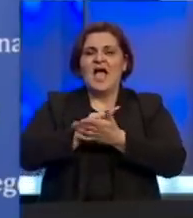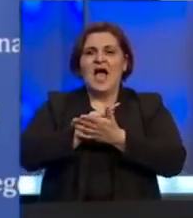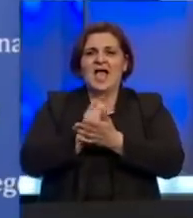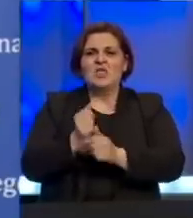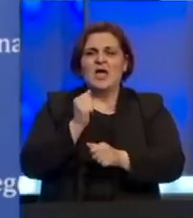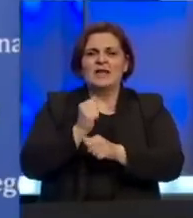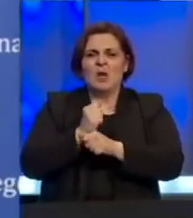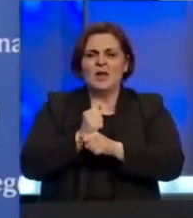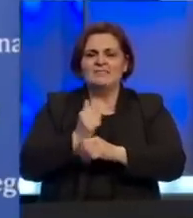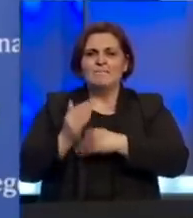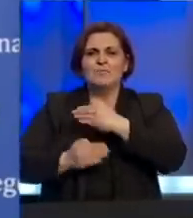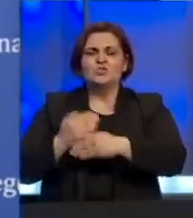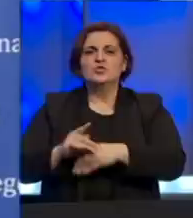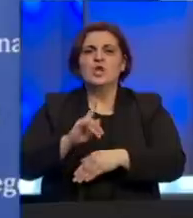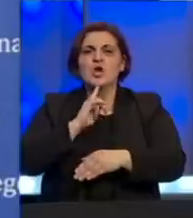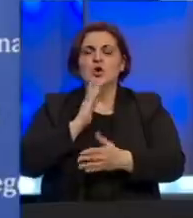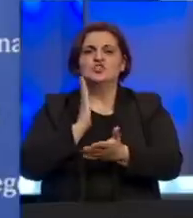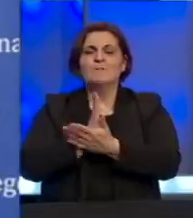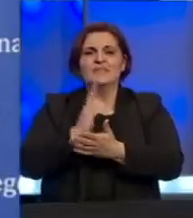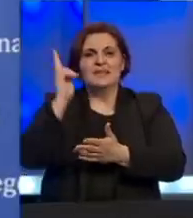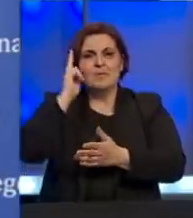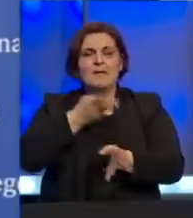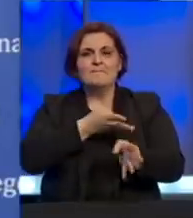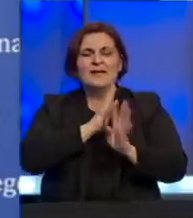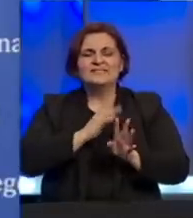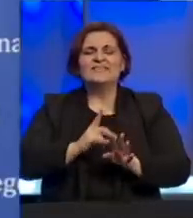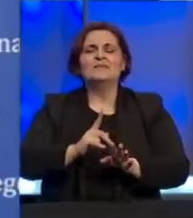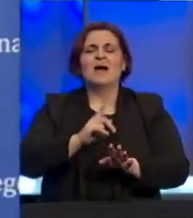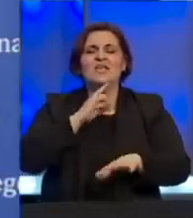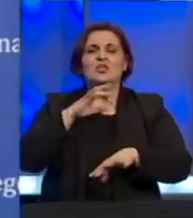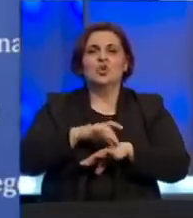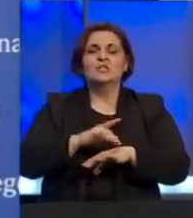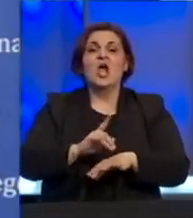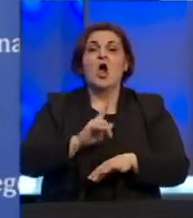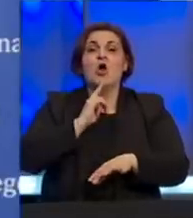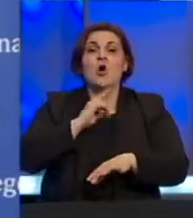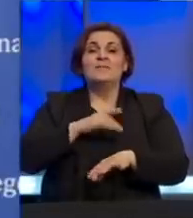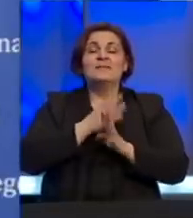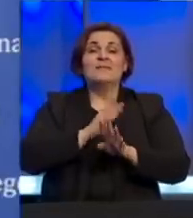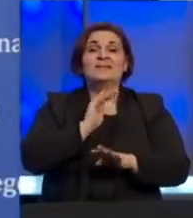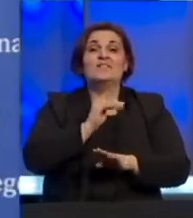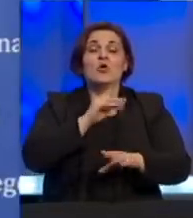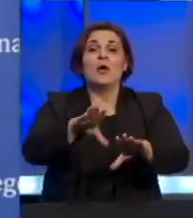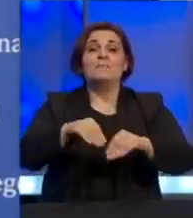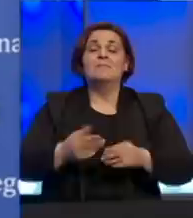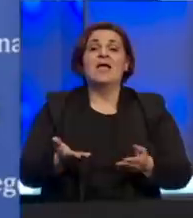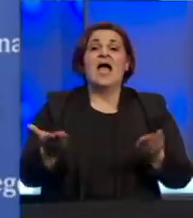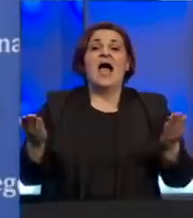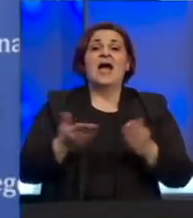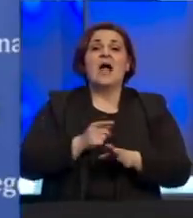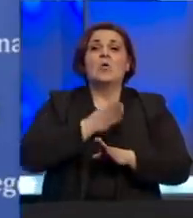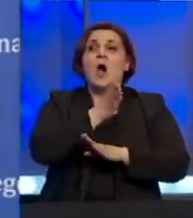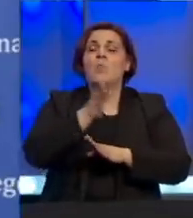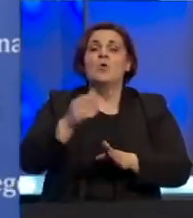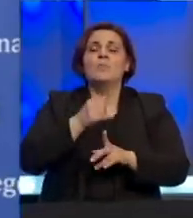naprije procedure koje će biti poznate i pacijentima i ljekarima, kome se pacijent javlja, koga prima, kako ga upućuje, na